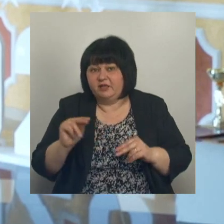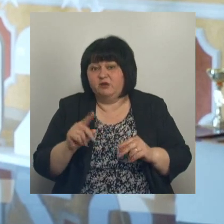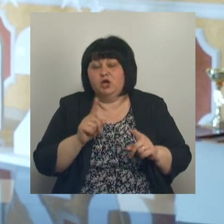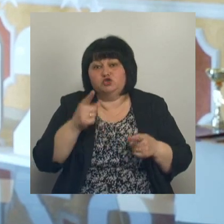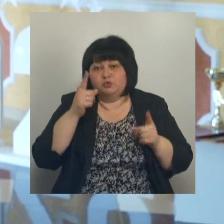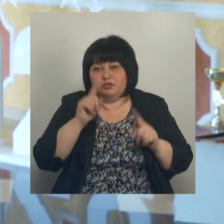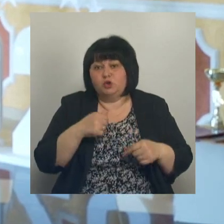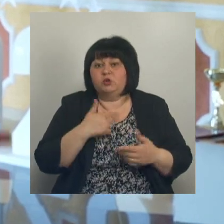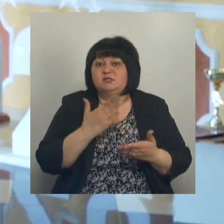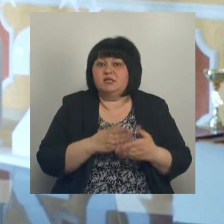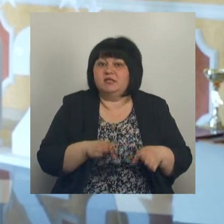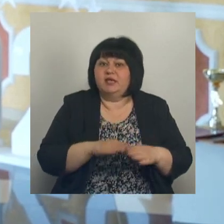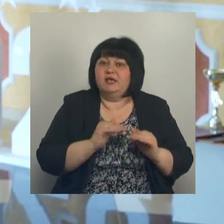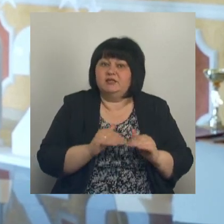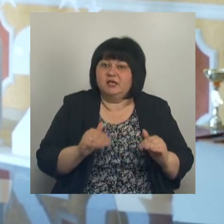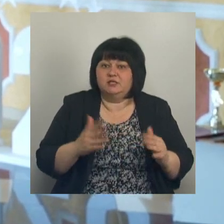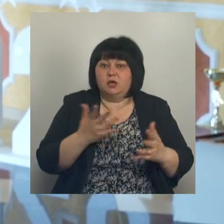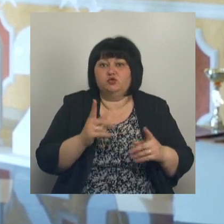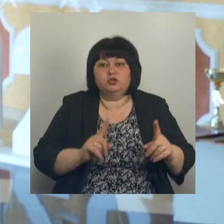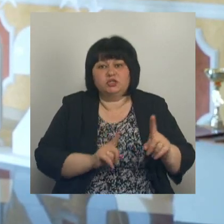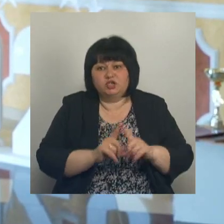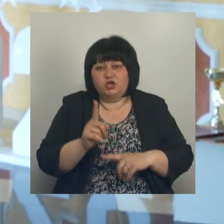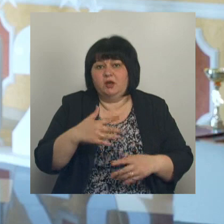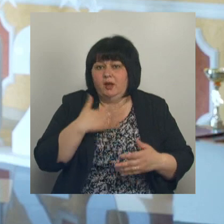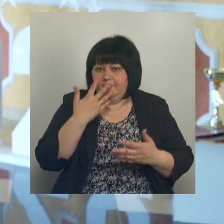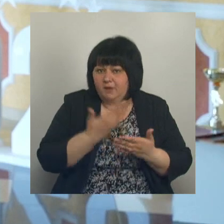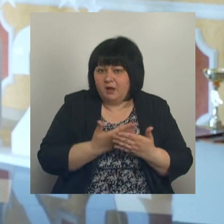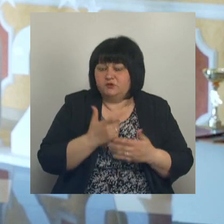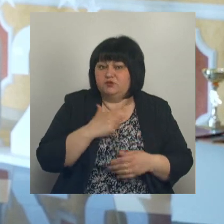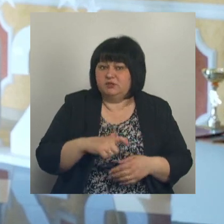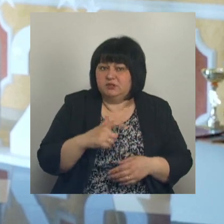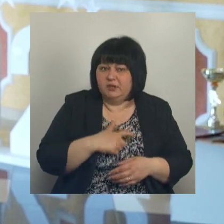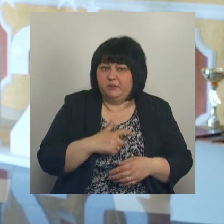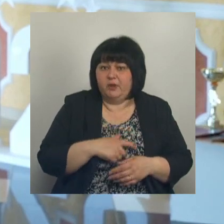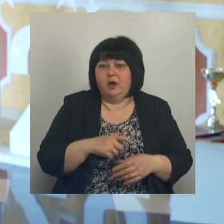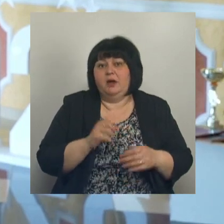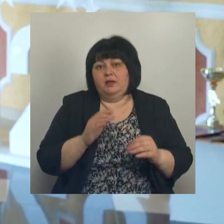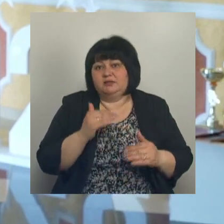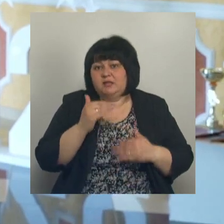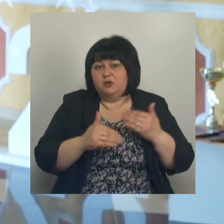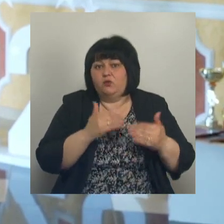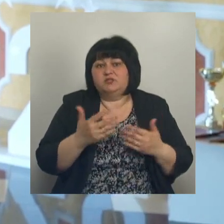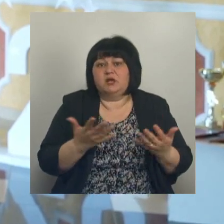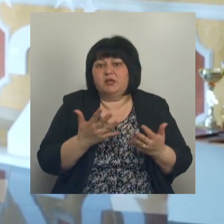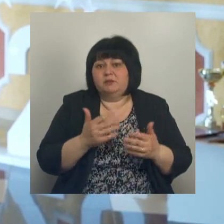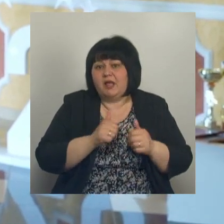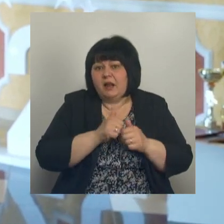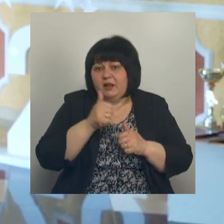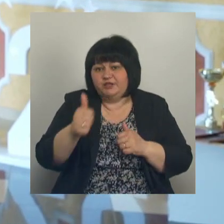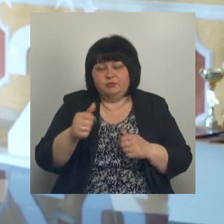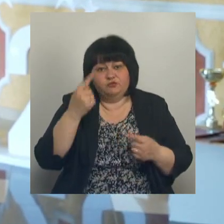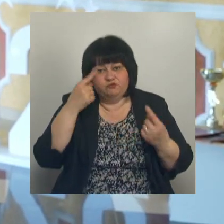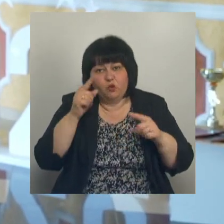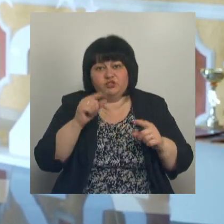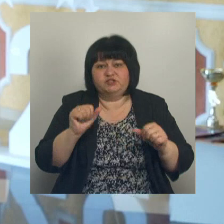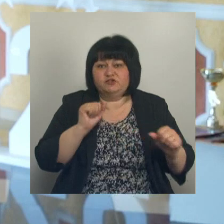дети, которые изначально в школе проявляют себя, становятся какими-то лидерами в творчестве,